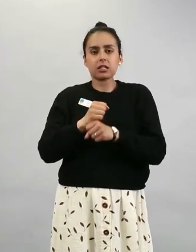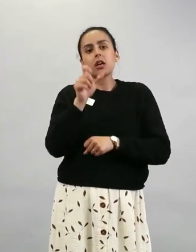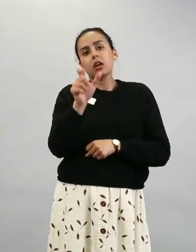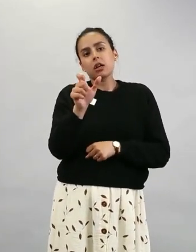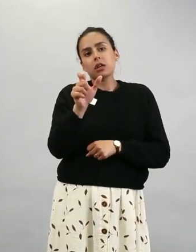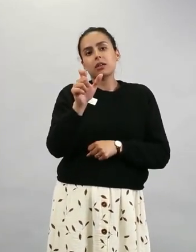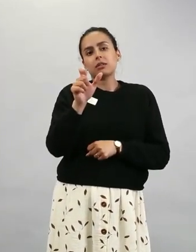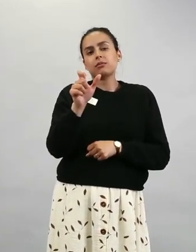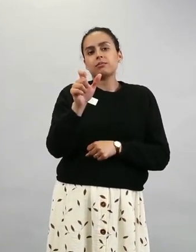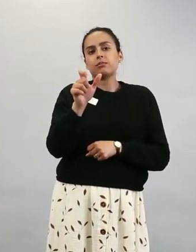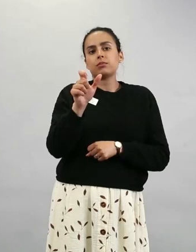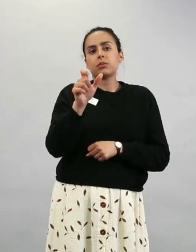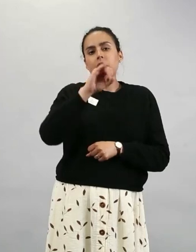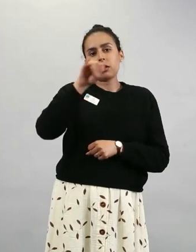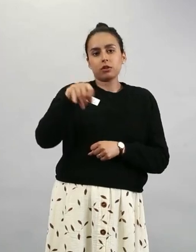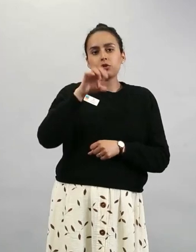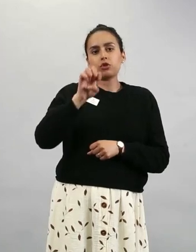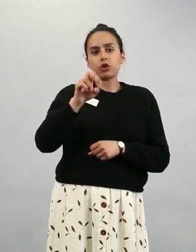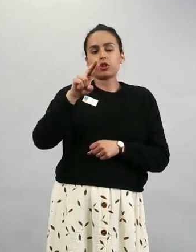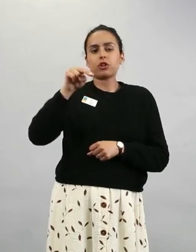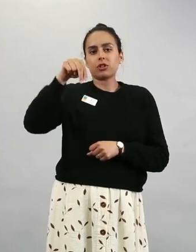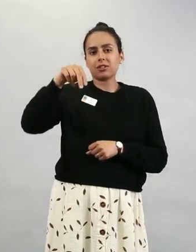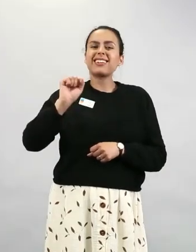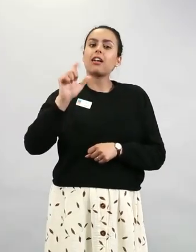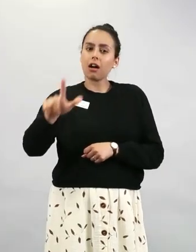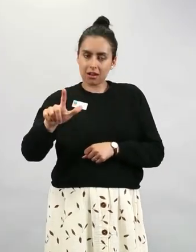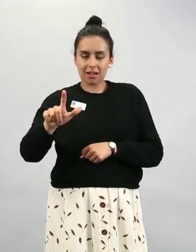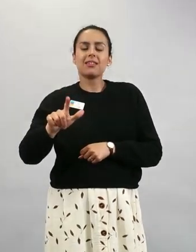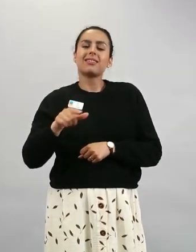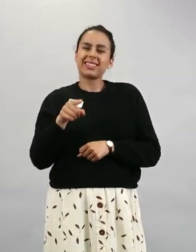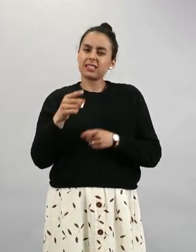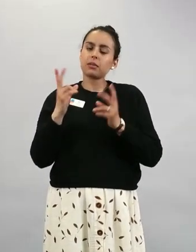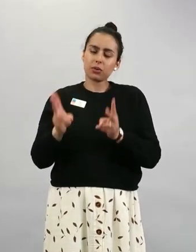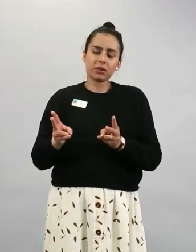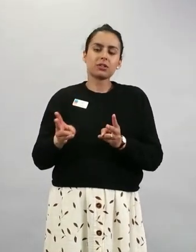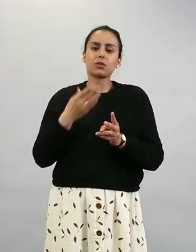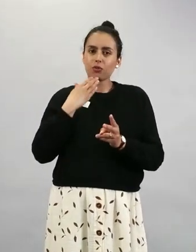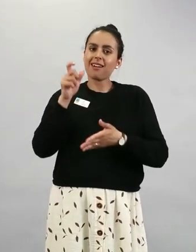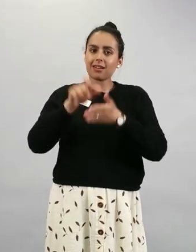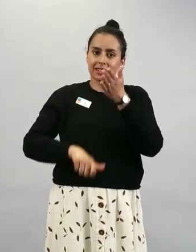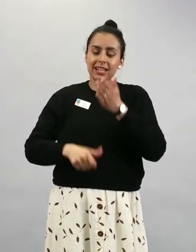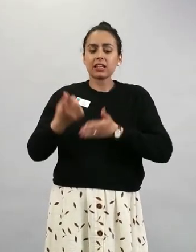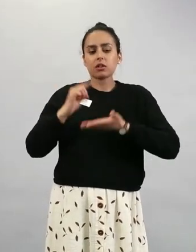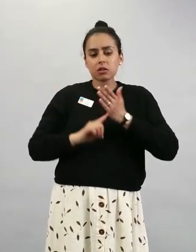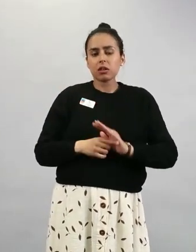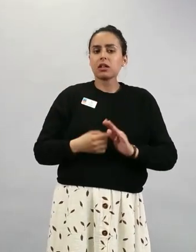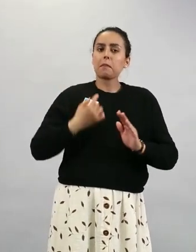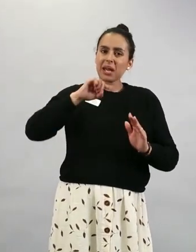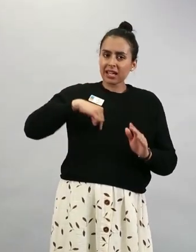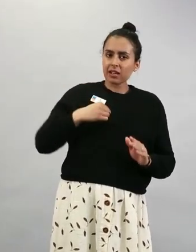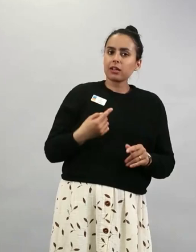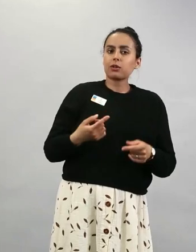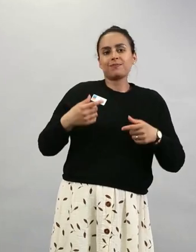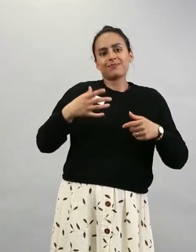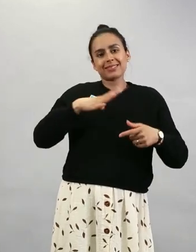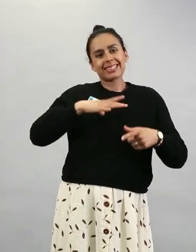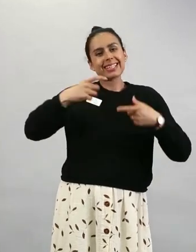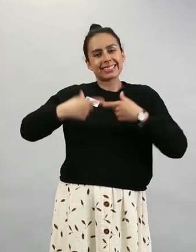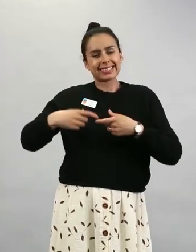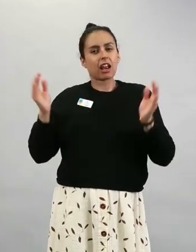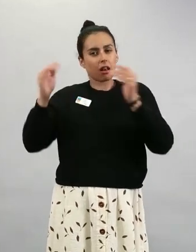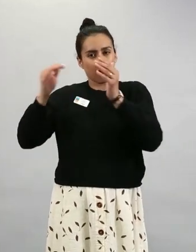turvallisuudesta. Kyllä ne tietysti ovat lääketieteellisiä julkaisuja ja sisarlaitosten sivuja, joiden puoleen